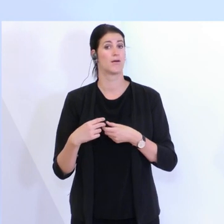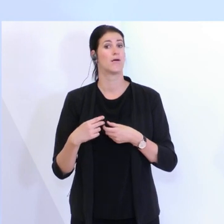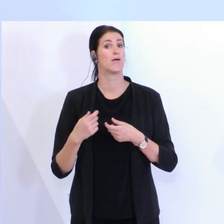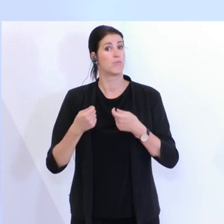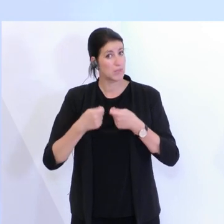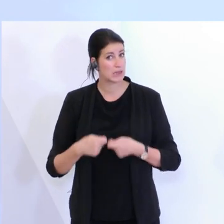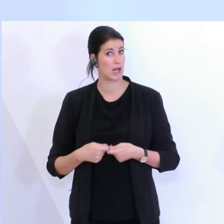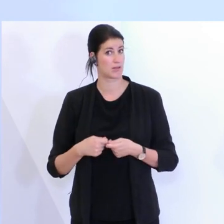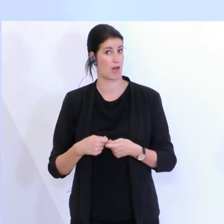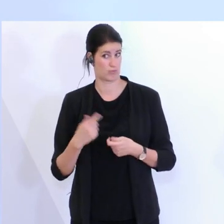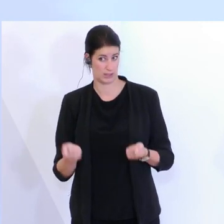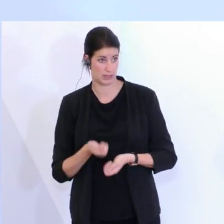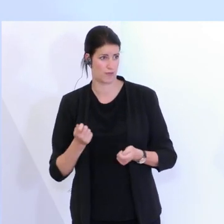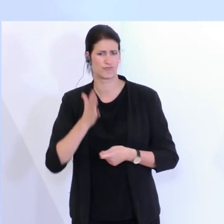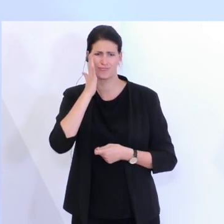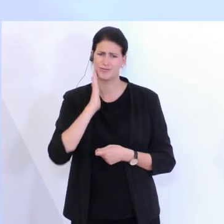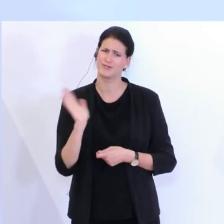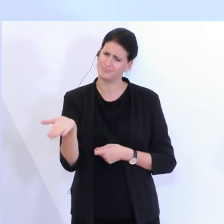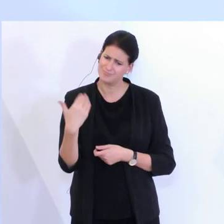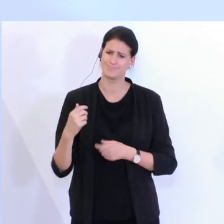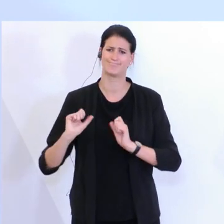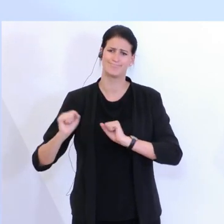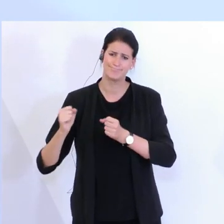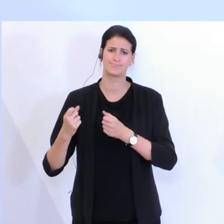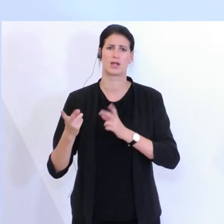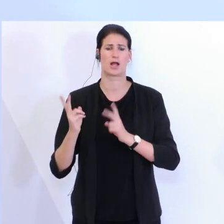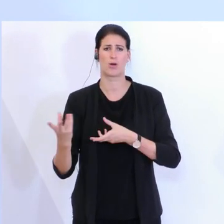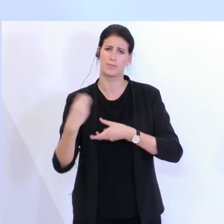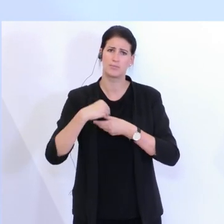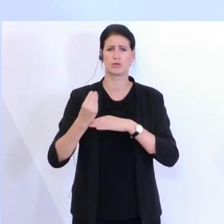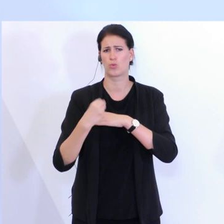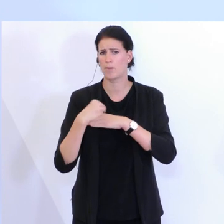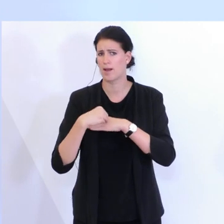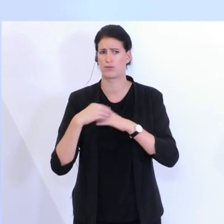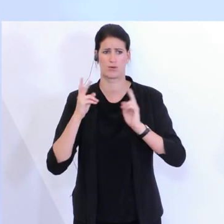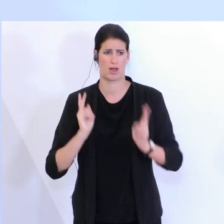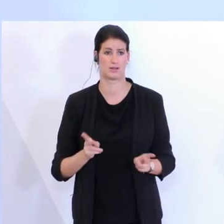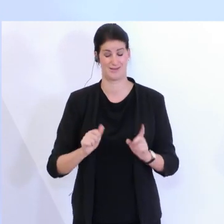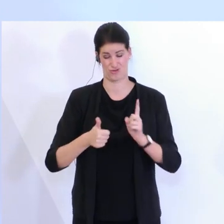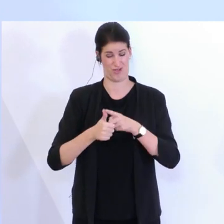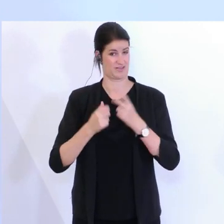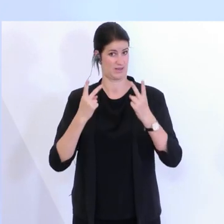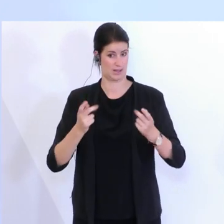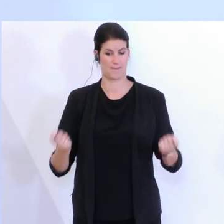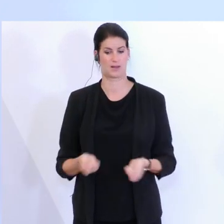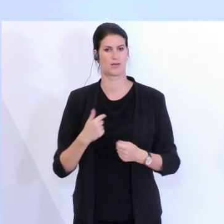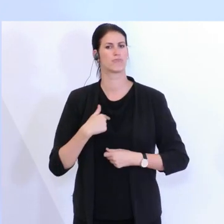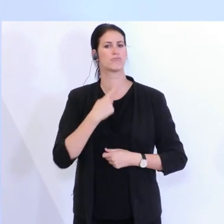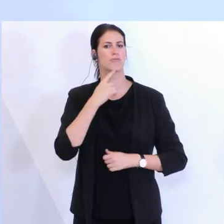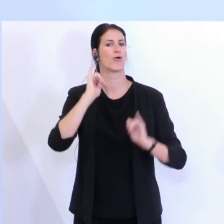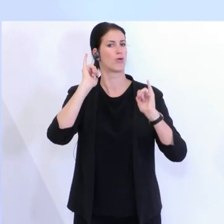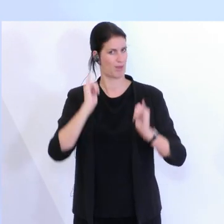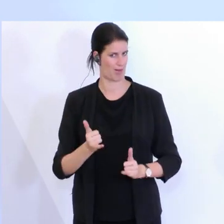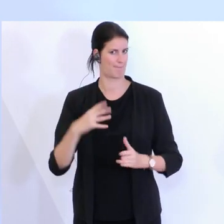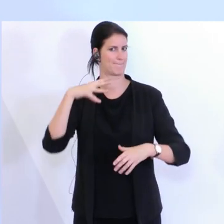Anspruch zu nehmen, sich hier einzubringen. Wie gesagt, es ist natürlich freiwillig. Der Betrieb muss sich erst einmal dazu bekennen. Und wenn sich der Betrieb dazu bekannt